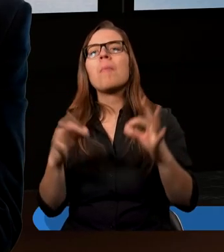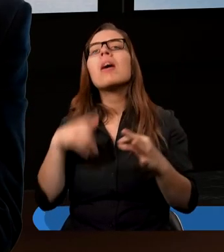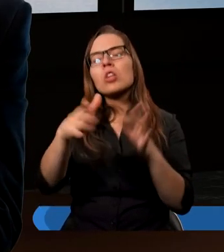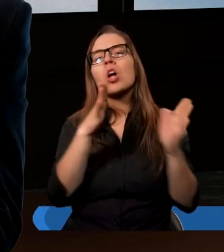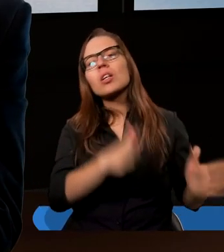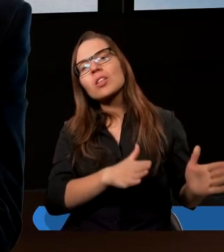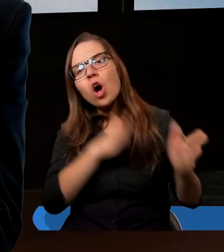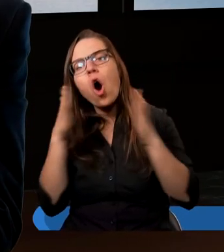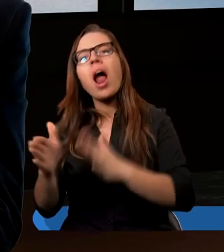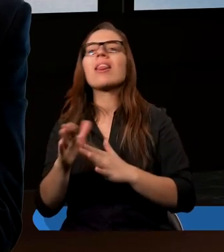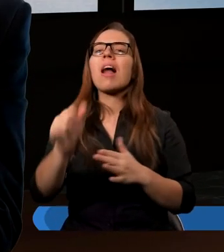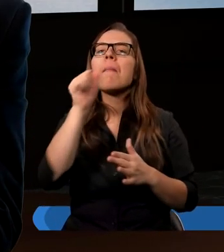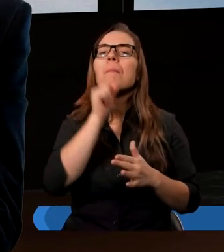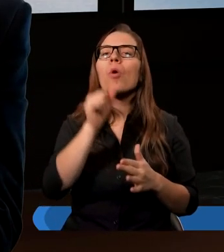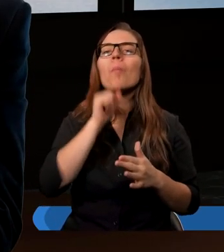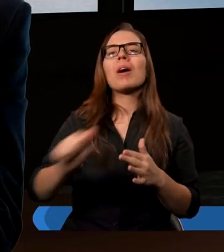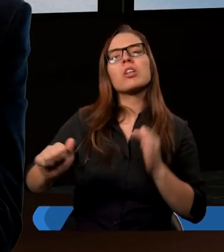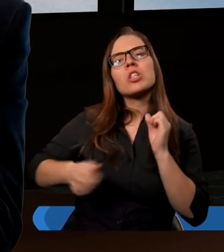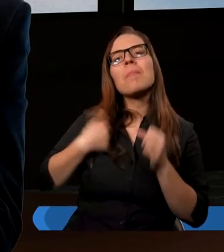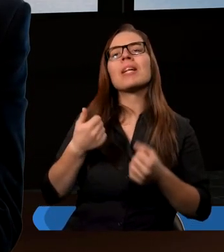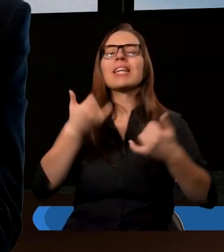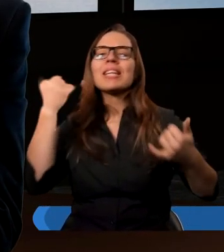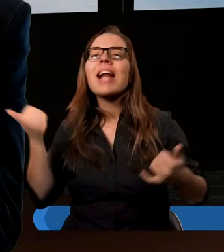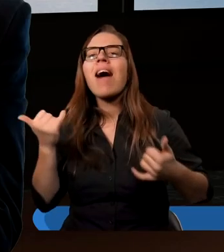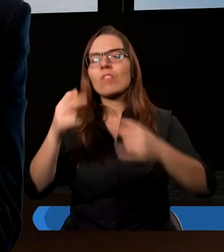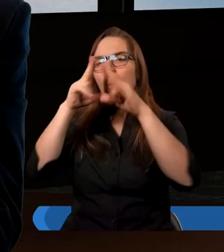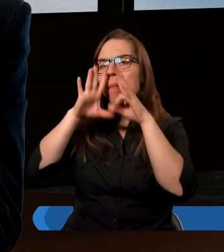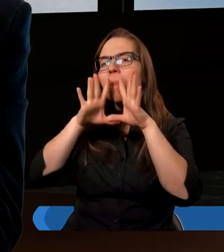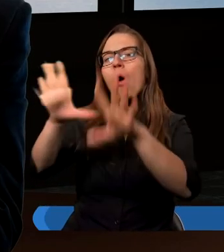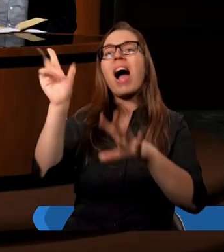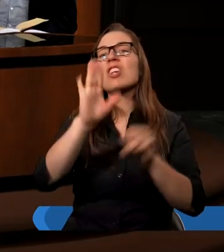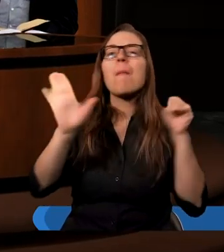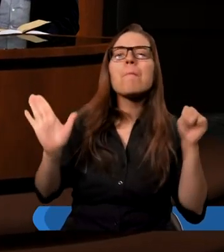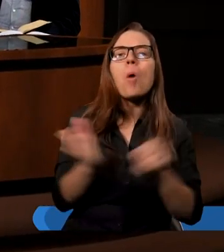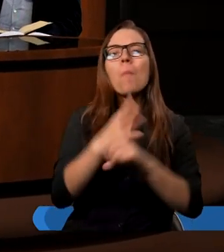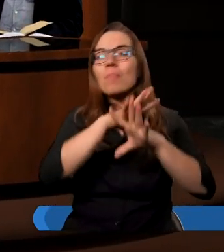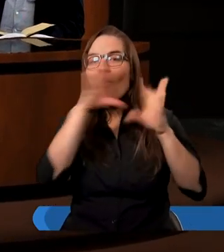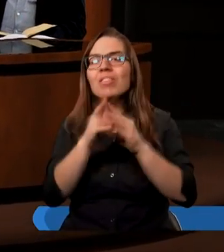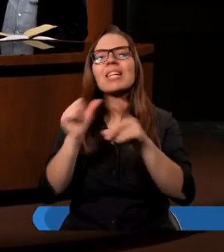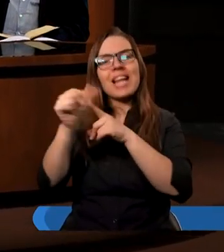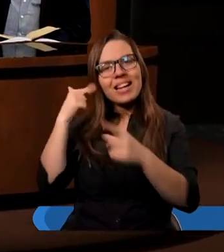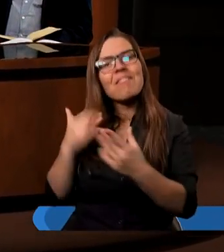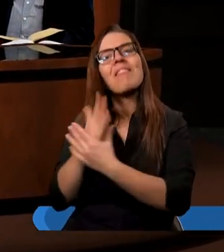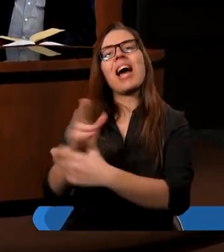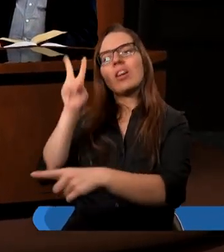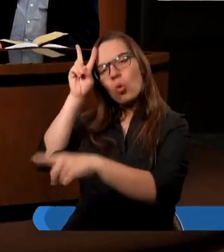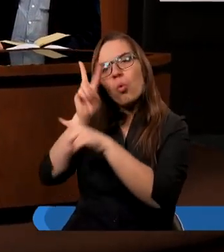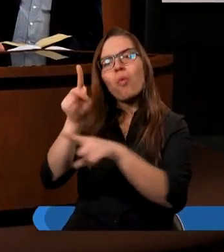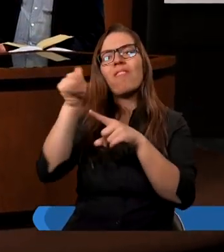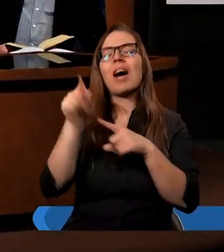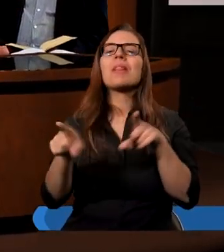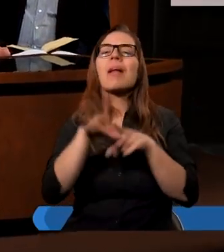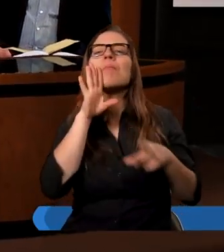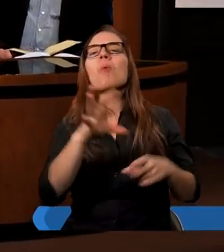jest kolejna, próba, to jest okazja pokazać Bogu, że nadal jestem wierny. Tak. To przykładem będzie właśnie